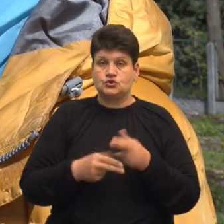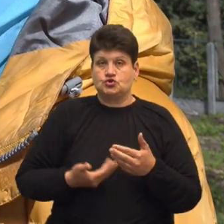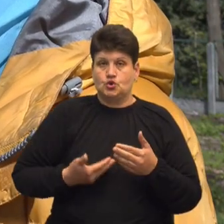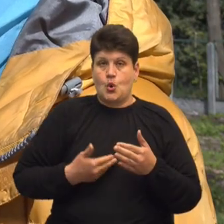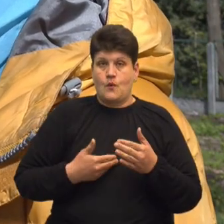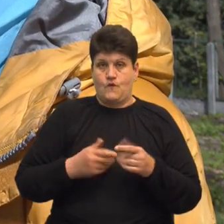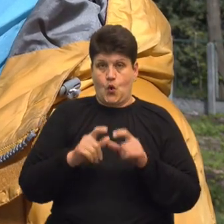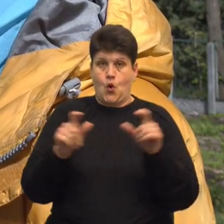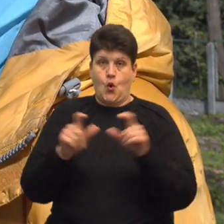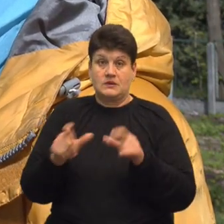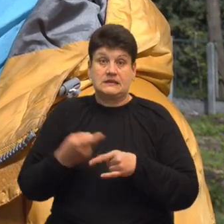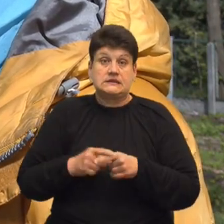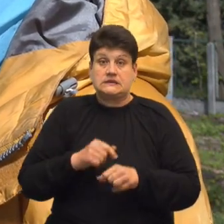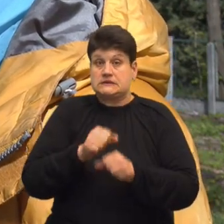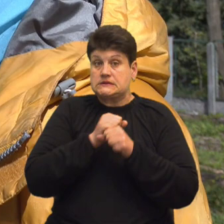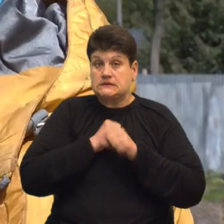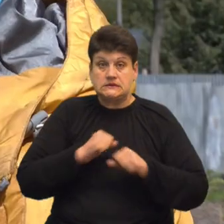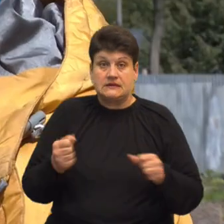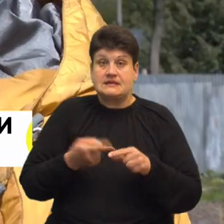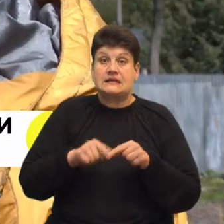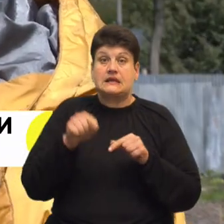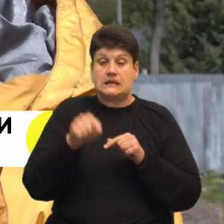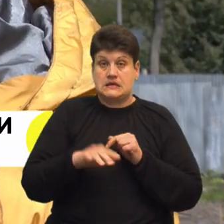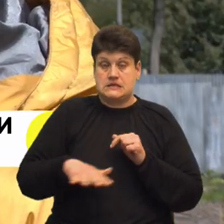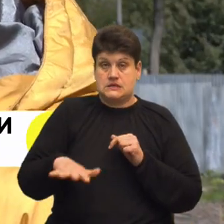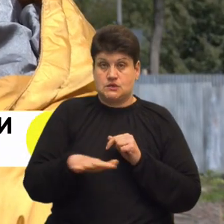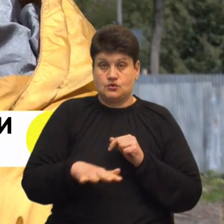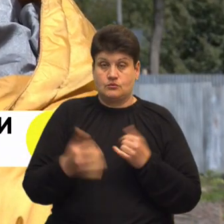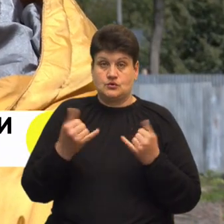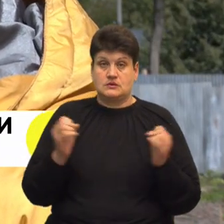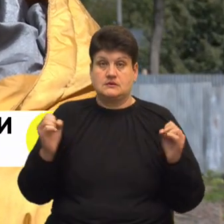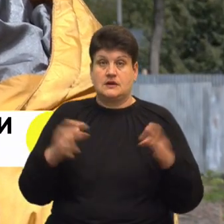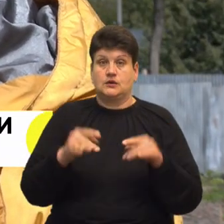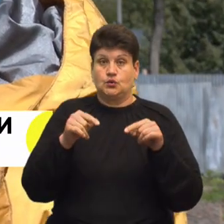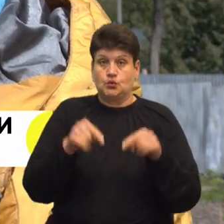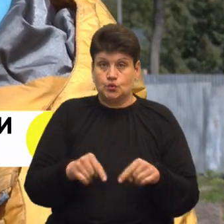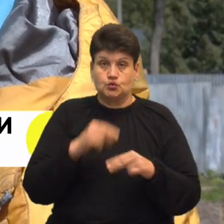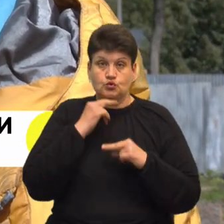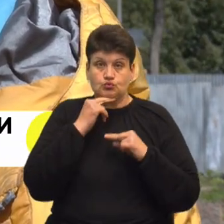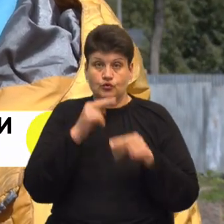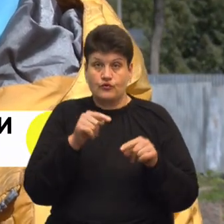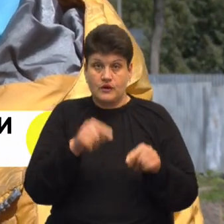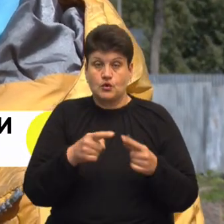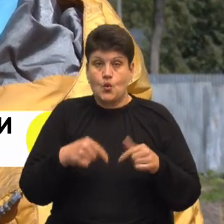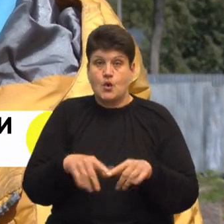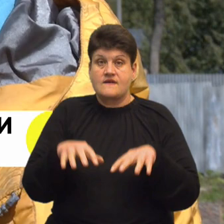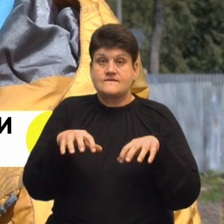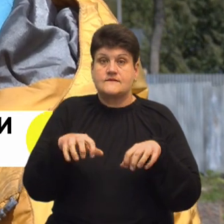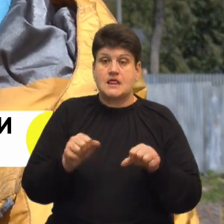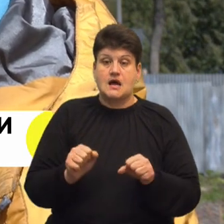і це неприпустимо в такій зоні. Ми сьогодні зібралися тут для того, щоб привернути увагу органів влади,